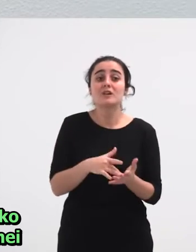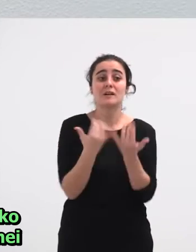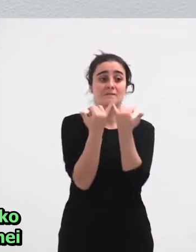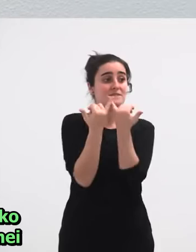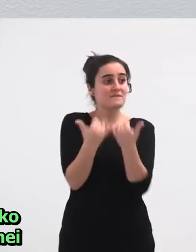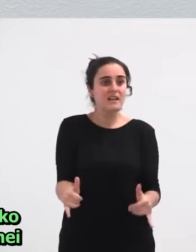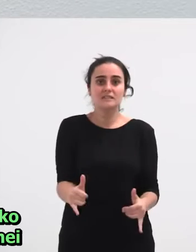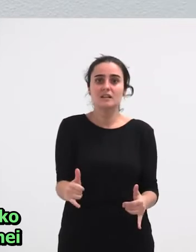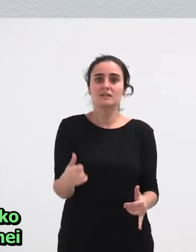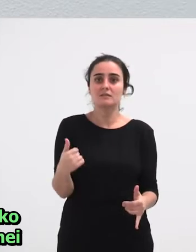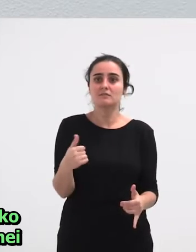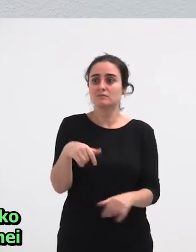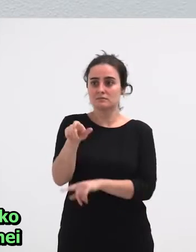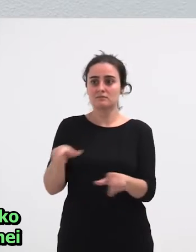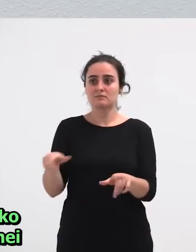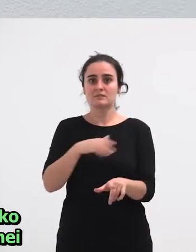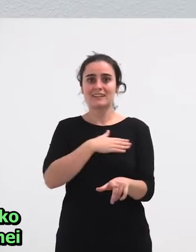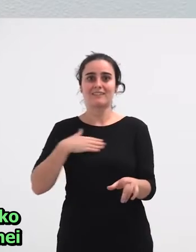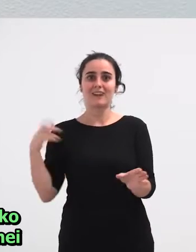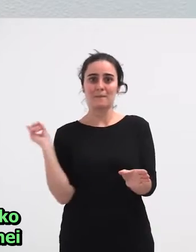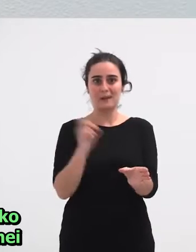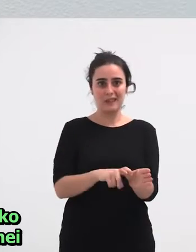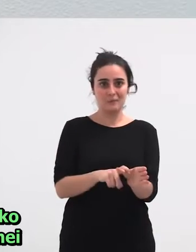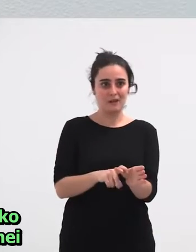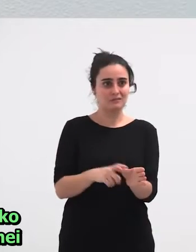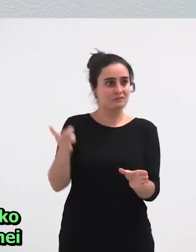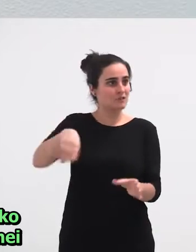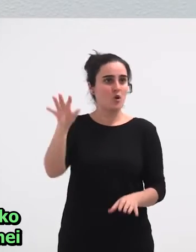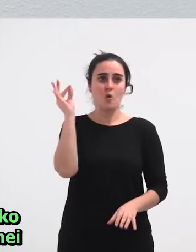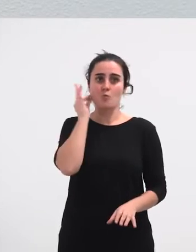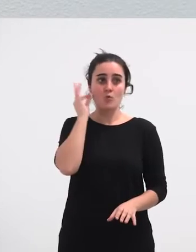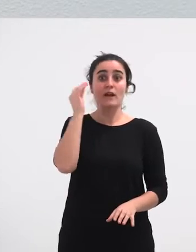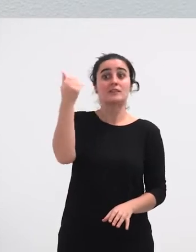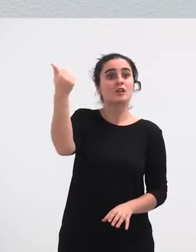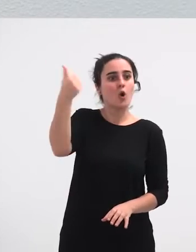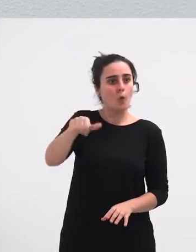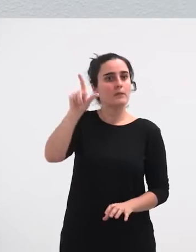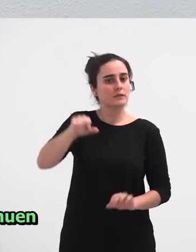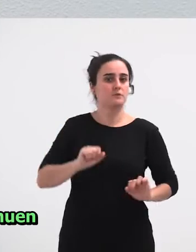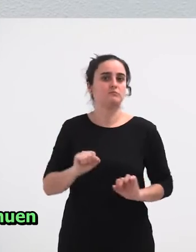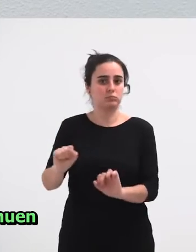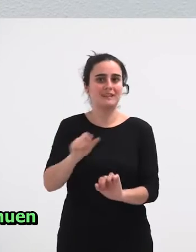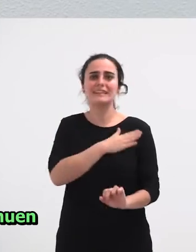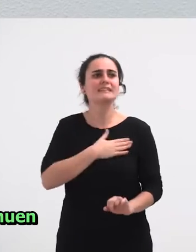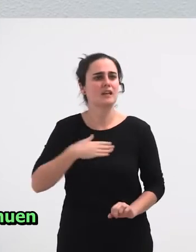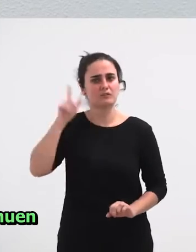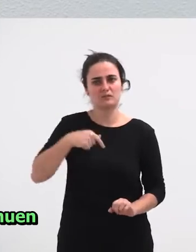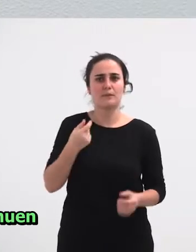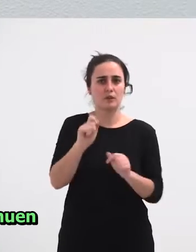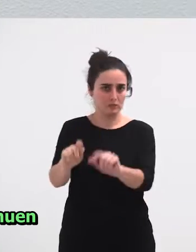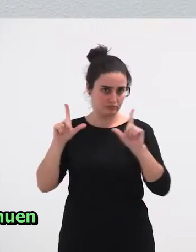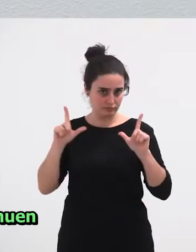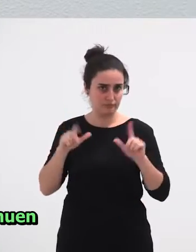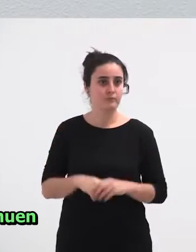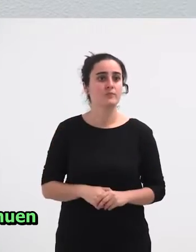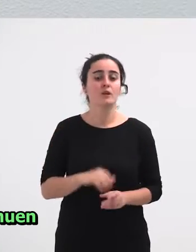parte hartu nahi izan du telako Hazarriak izan diren Emakume eta gizonei aitortza bat egitea Horretan, nengo batean